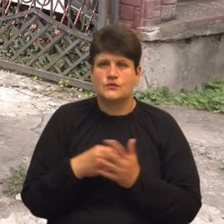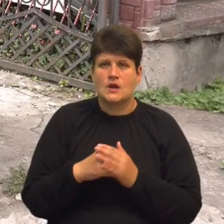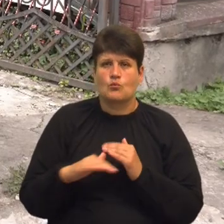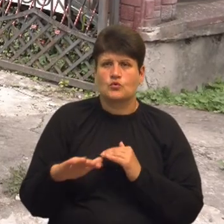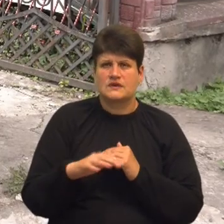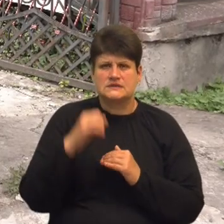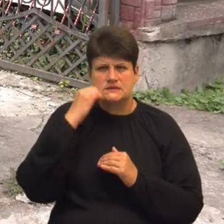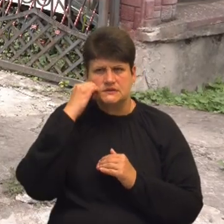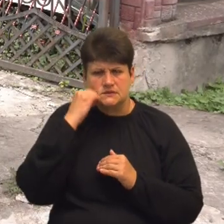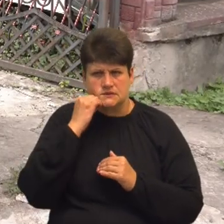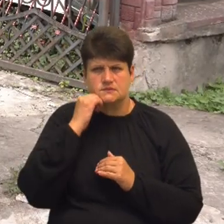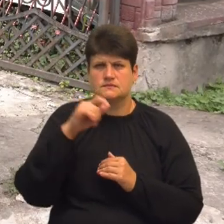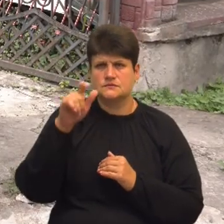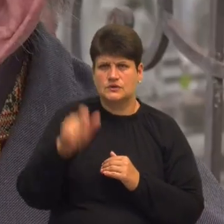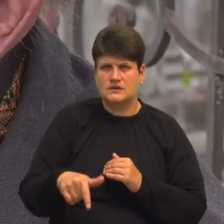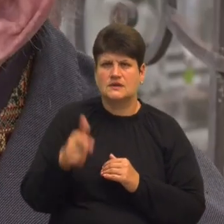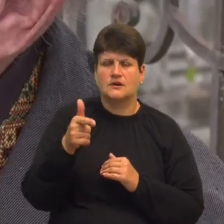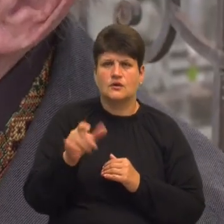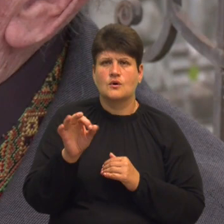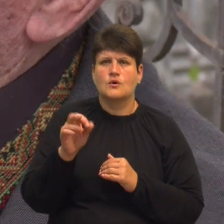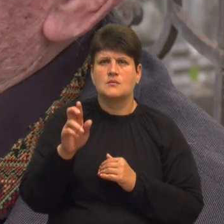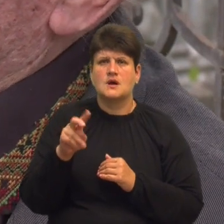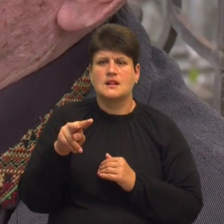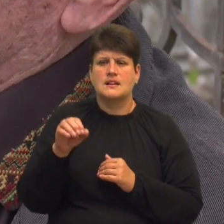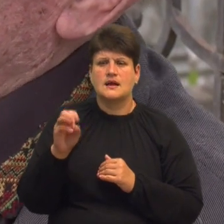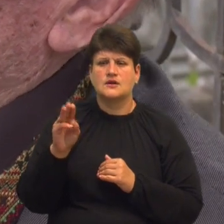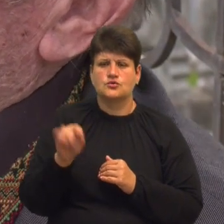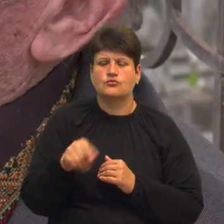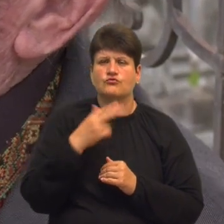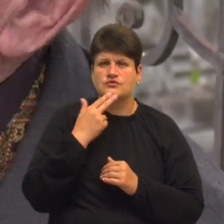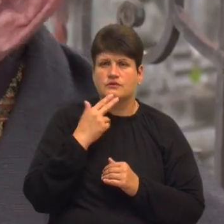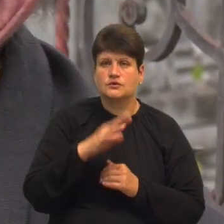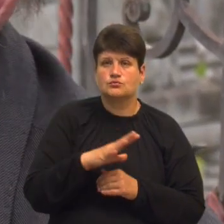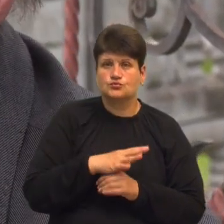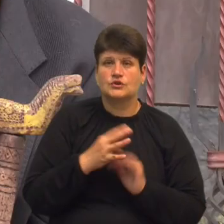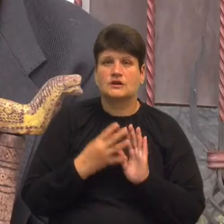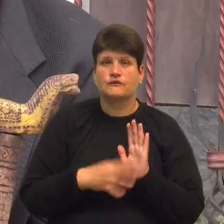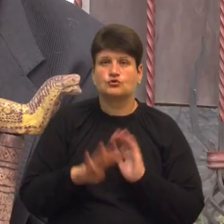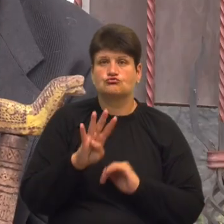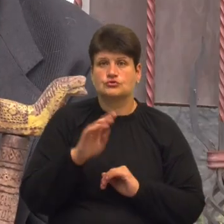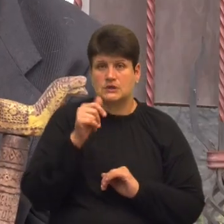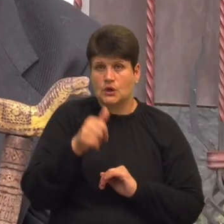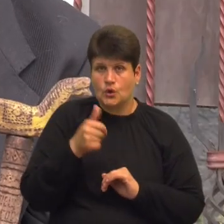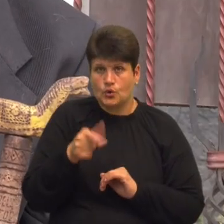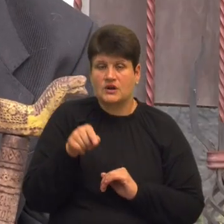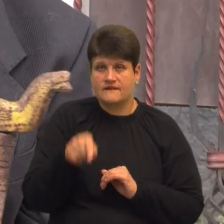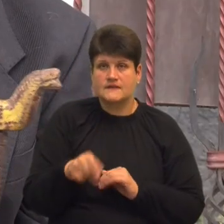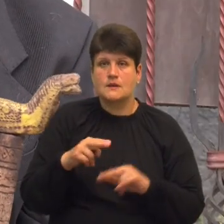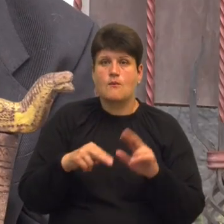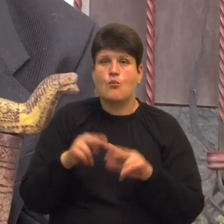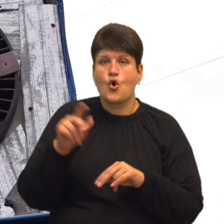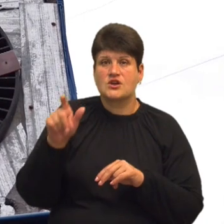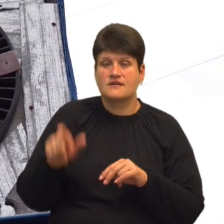житель Коропецької громади Григорій Облещук. Чоловікові у червні виповнилося 94 роки. Він за фахом будівельник.